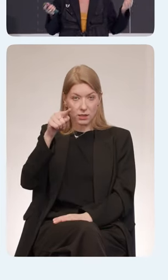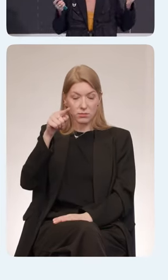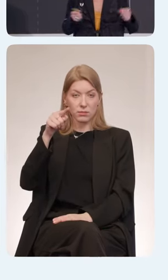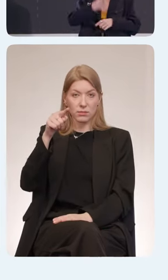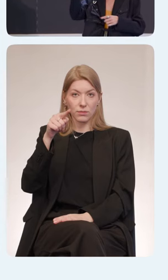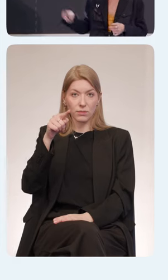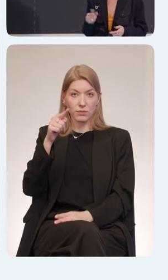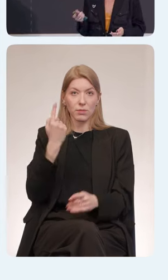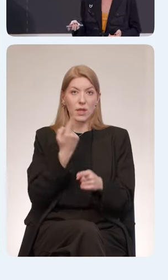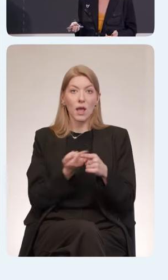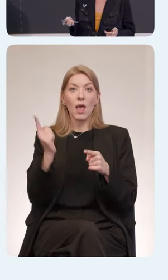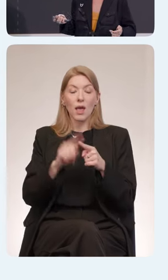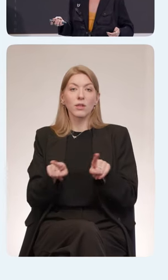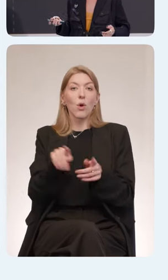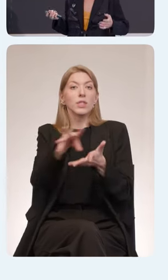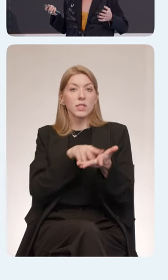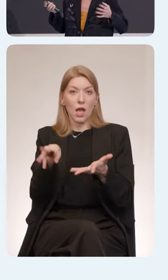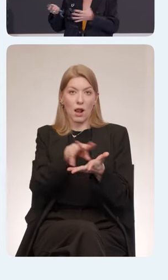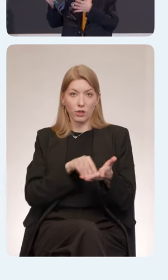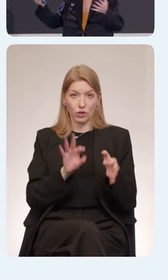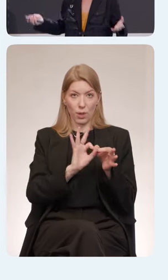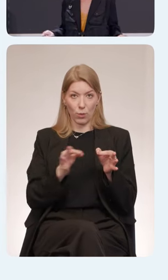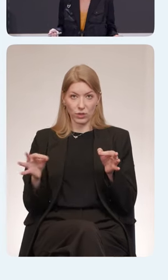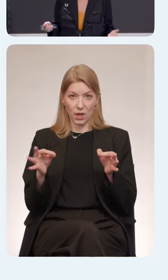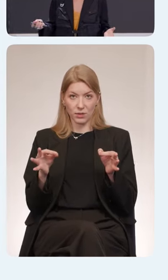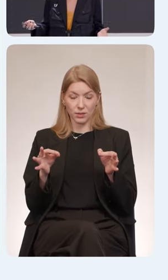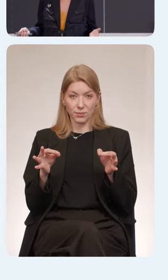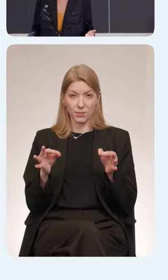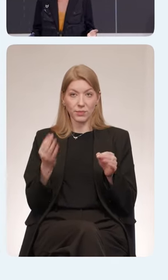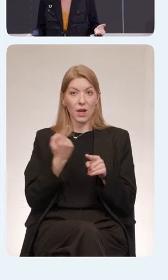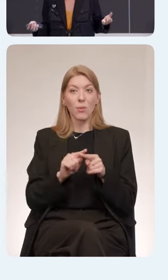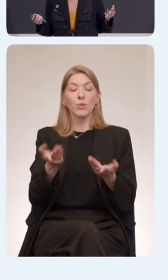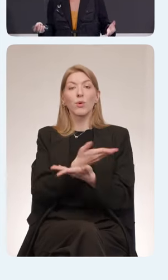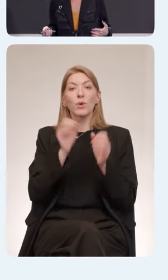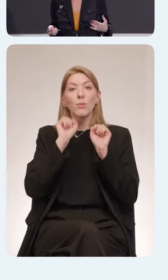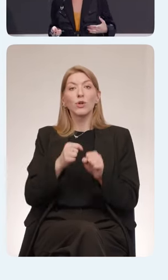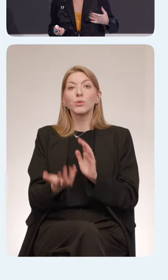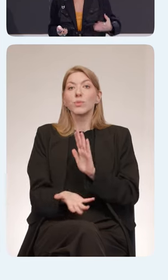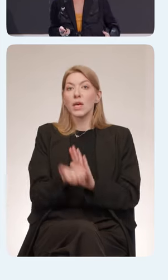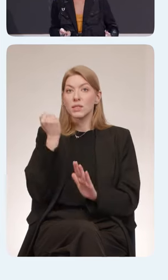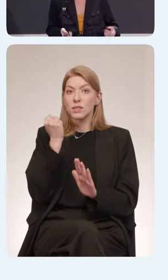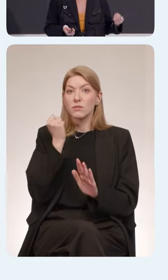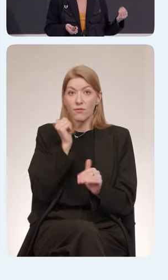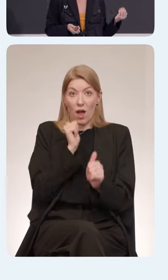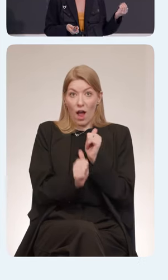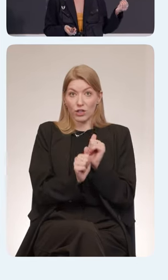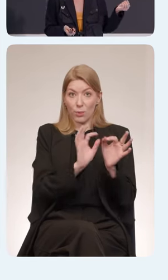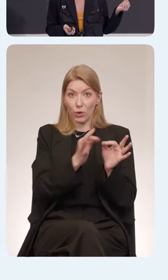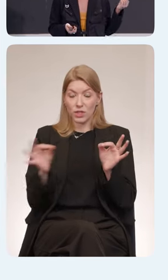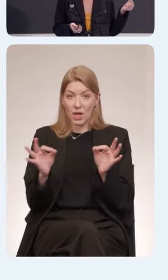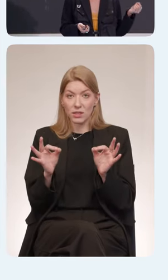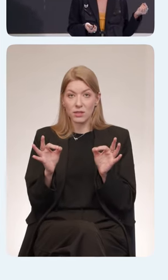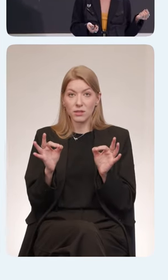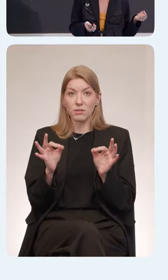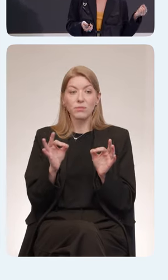связь. Это цикличный процесс. И здесь мы можем найти в каждом из этапов этого процесса места, где мы